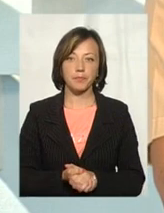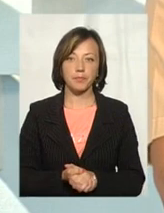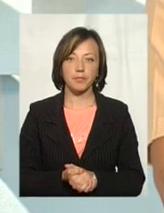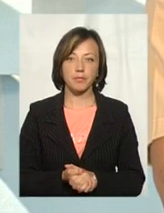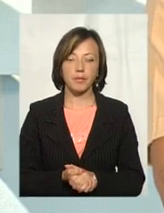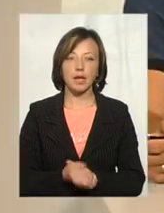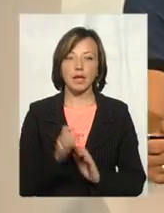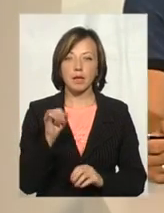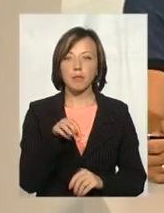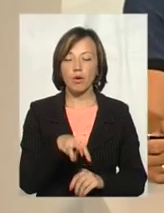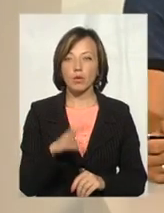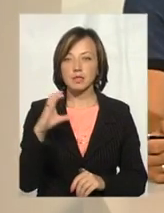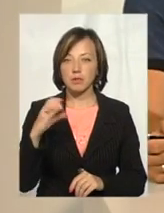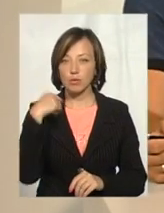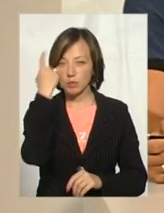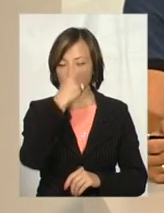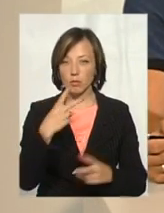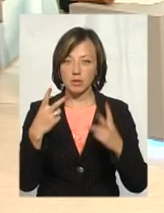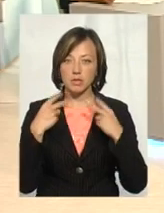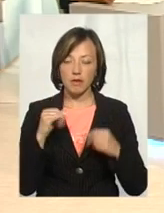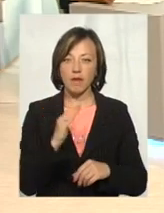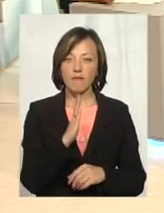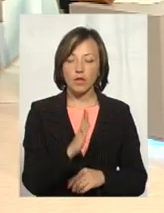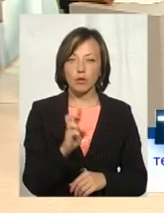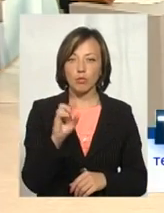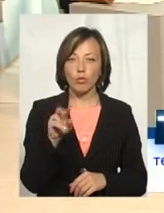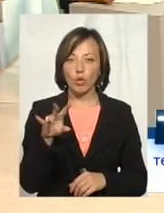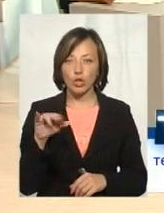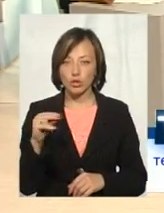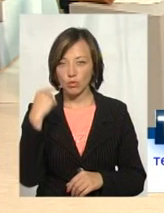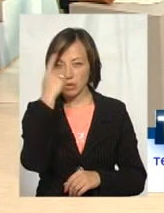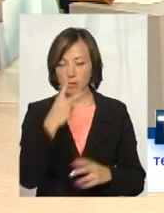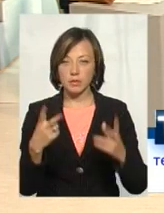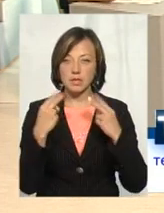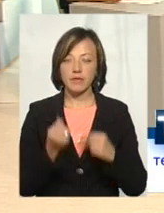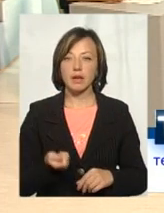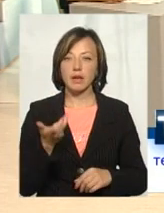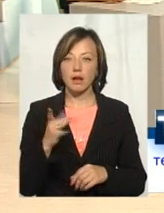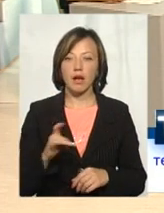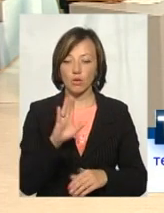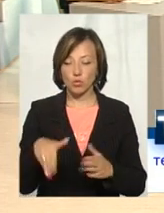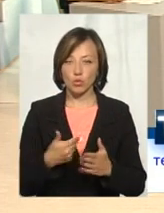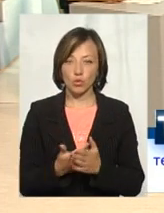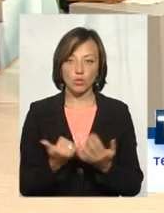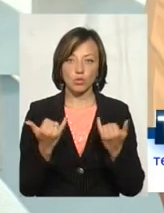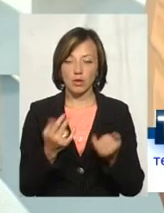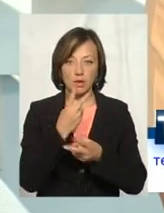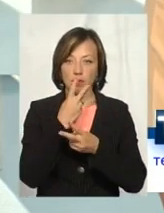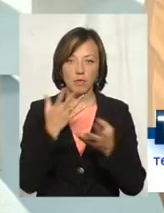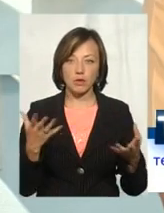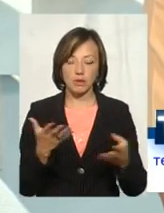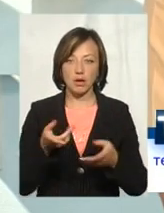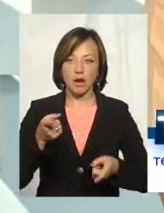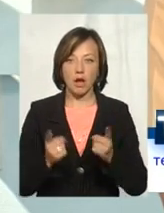І Микола Степанович особисто обіцяв, і Володимир Булич особисто обіцяв кілька раз. До цього часу ми не бачимо